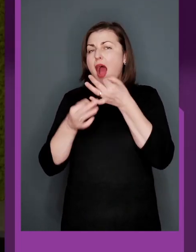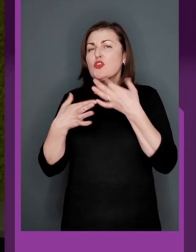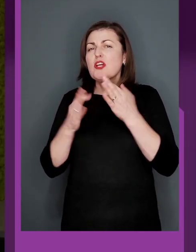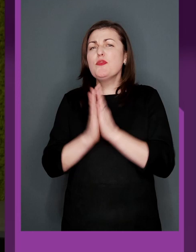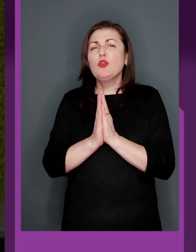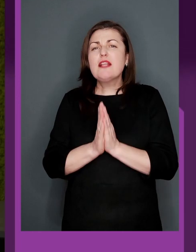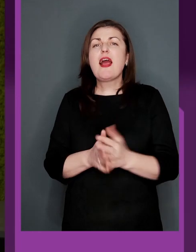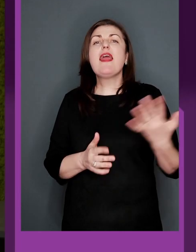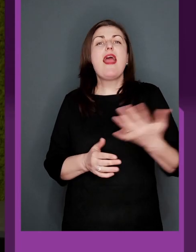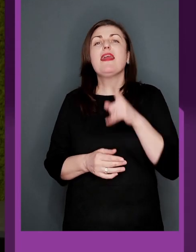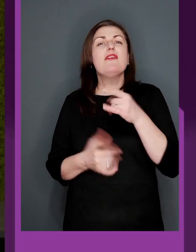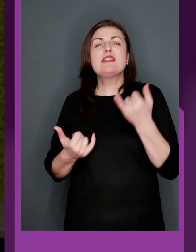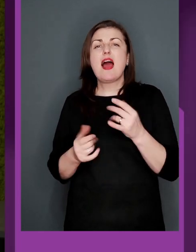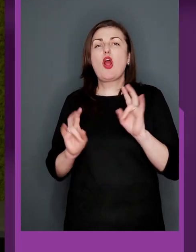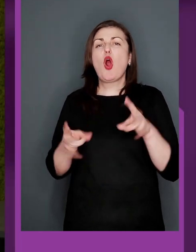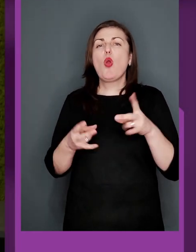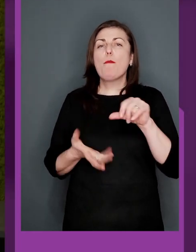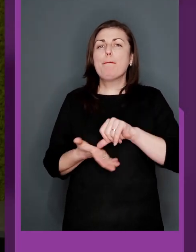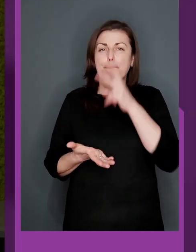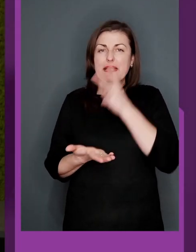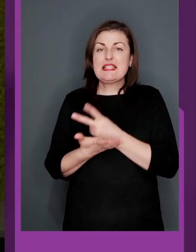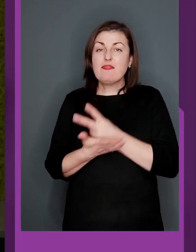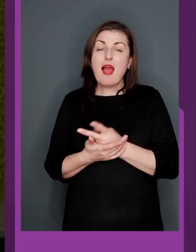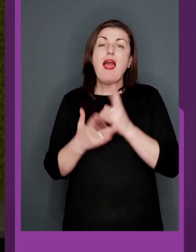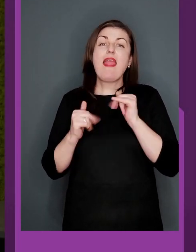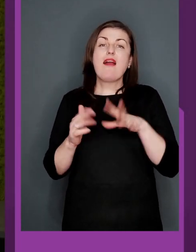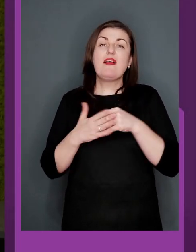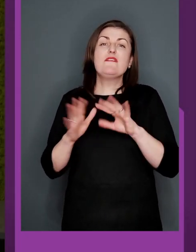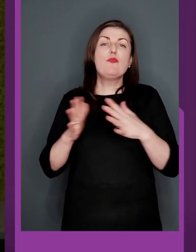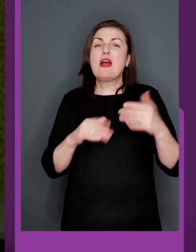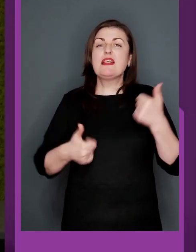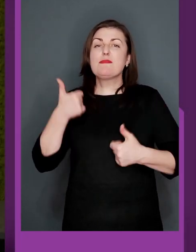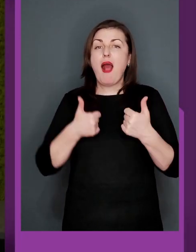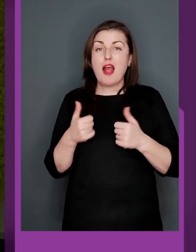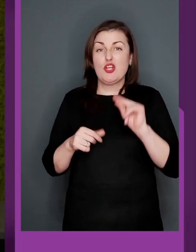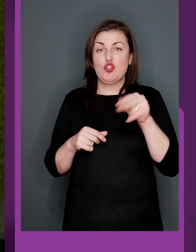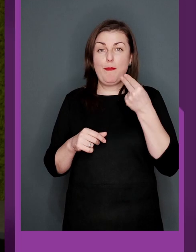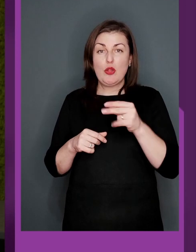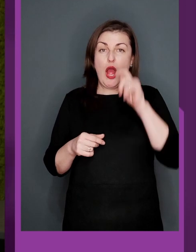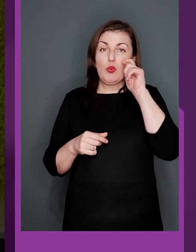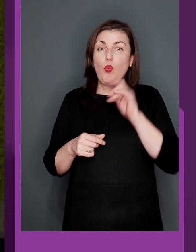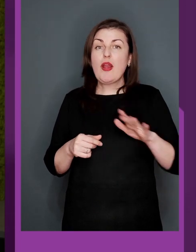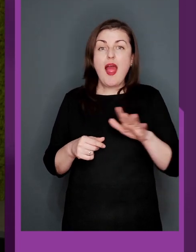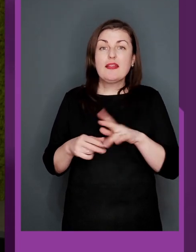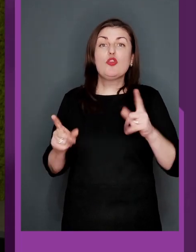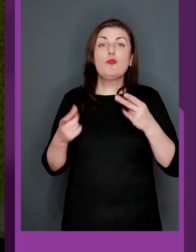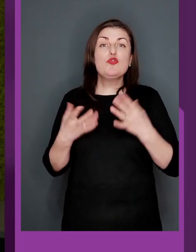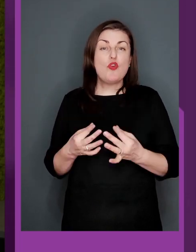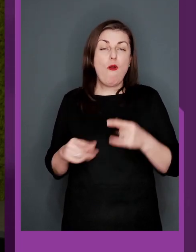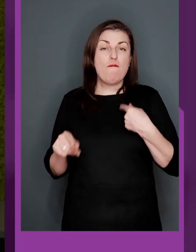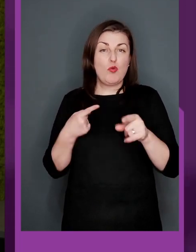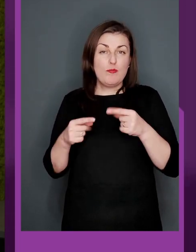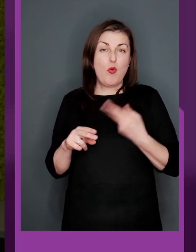Розкажіть, будь ласка, який ви зараз клуб представляєте, так, ну і як, власне, відбуваються змагання саме чемпіонатів України, тому